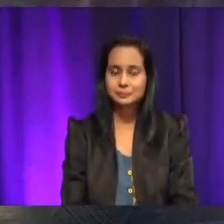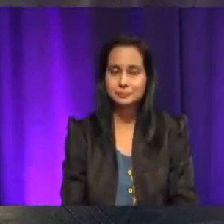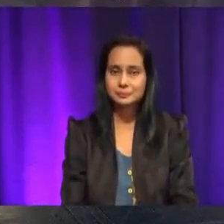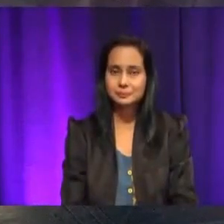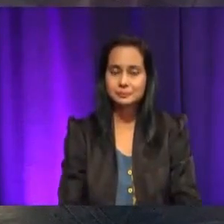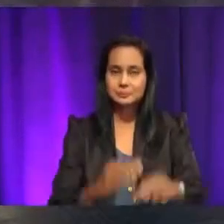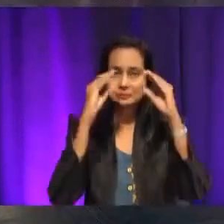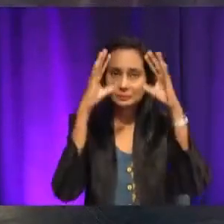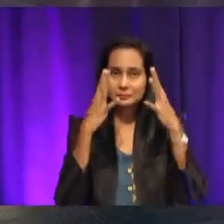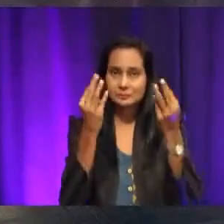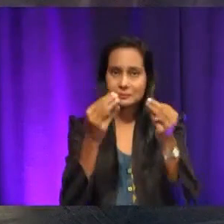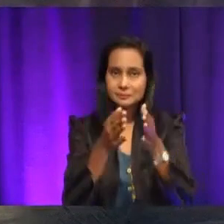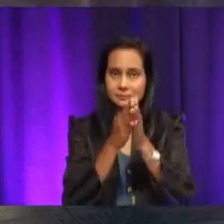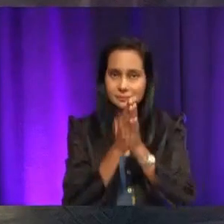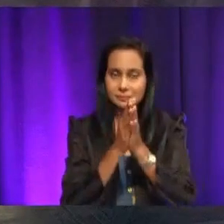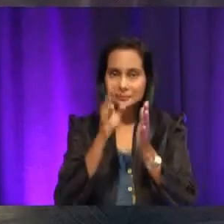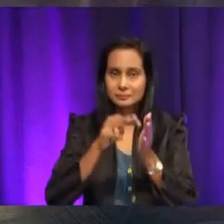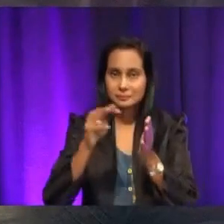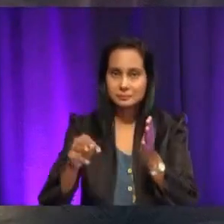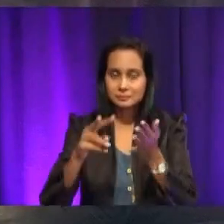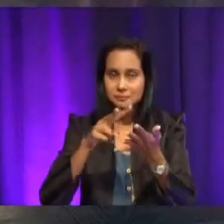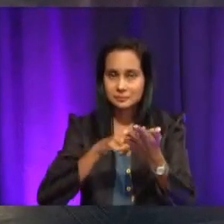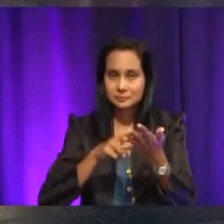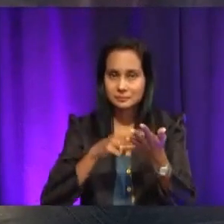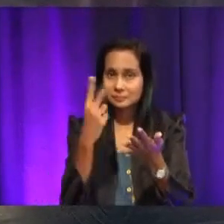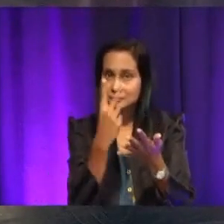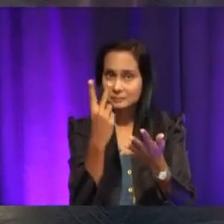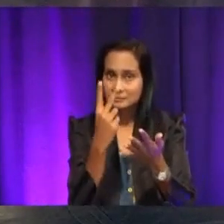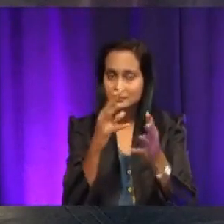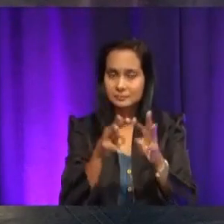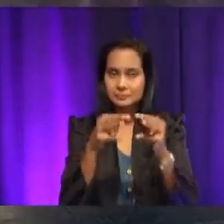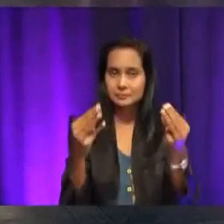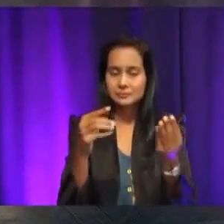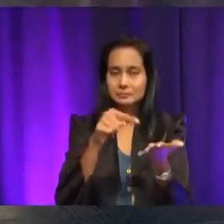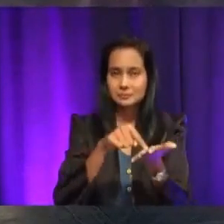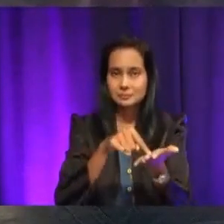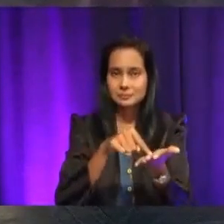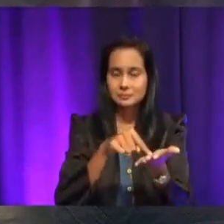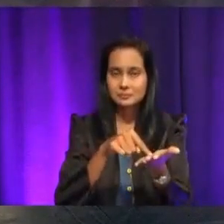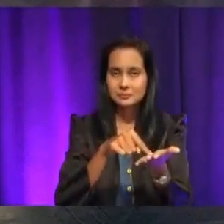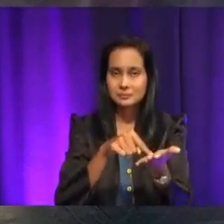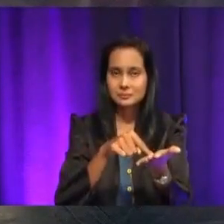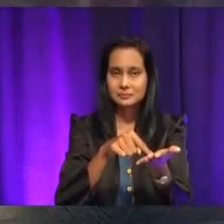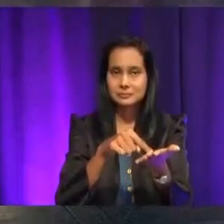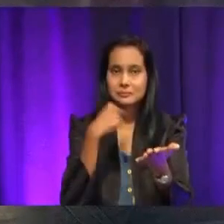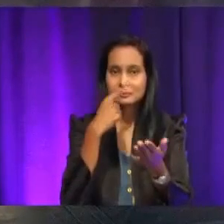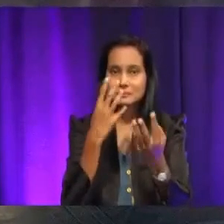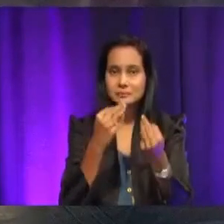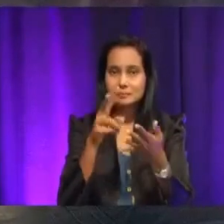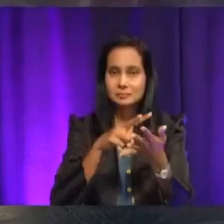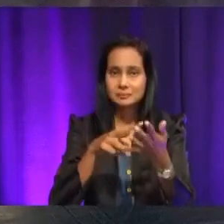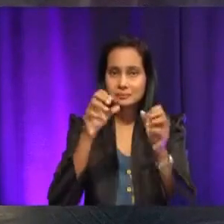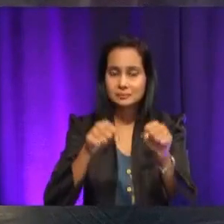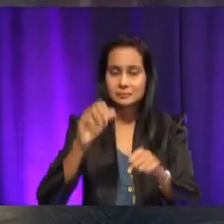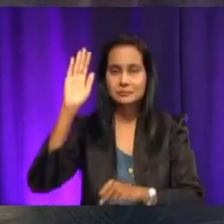minta murid-murid membacakan kandungan kedua-dua manual ini. Okey. Sekali lagi, siapa nak baca boleh angkat tangan. Kita